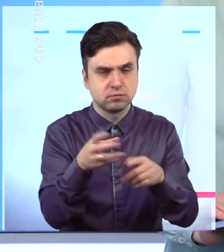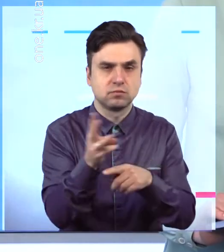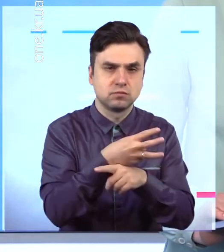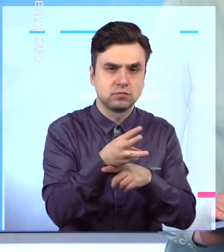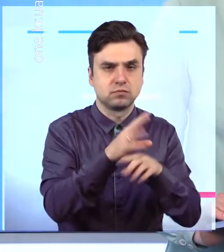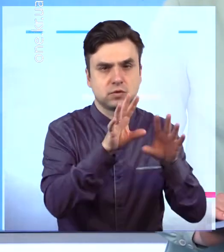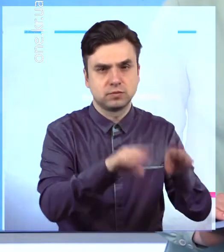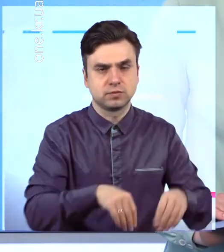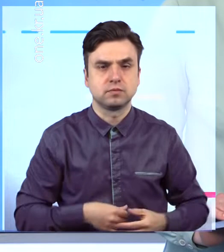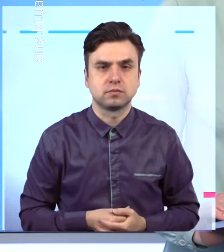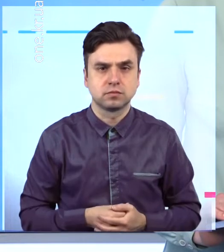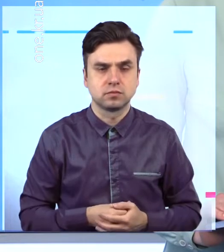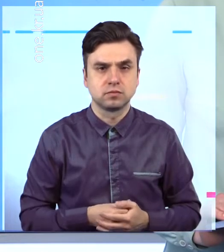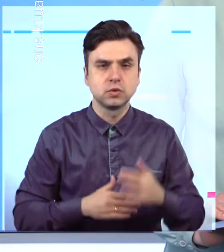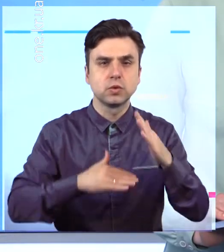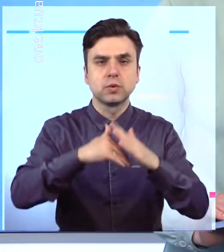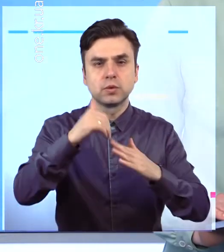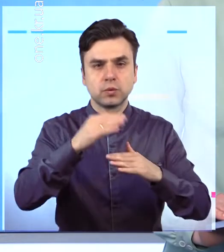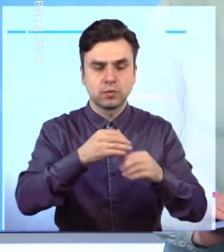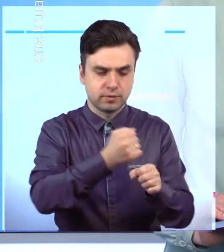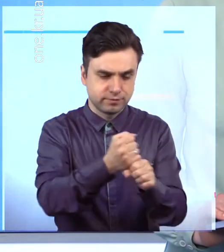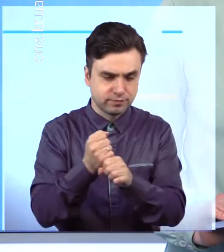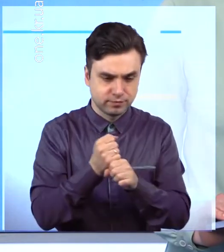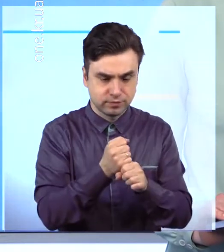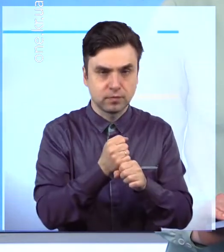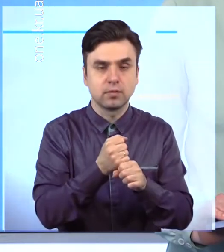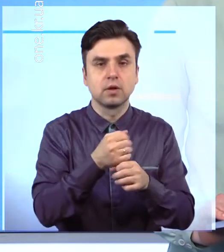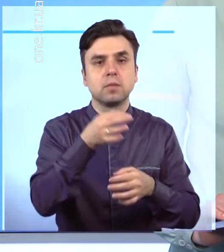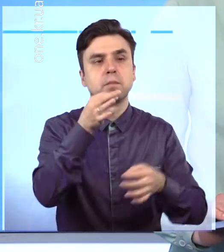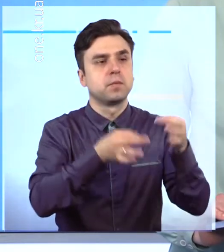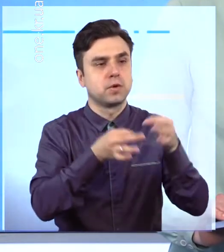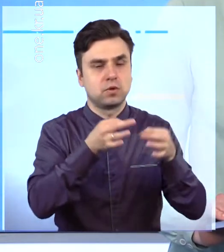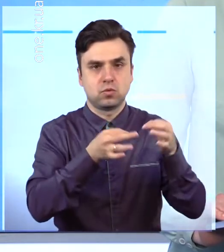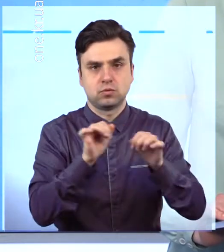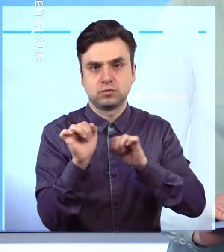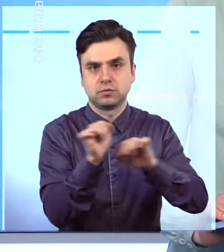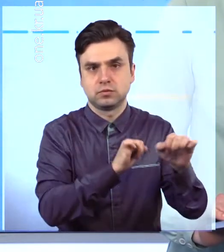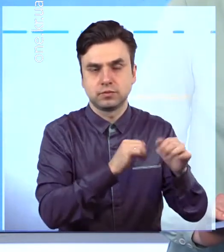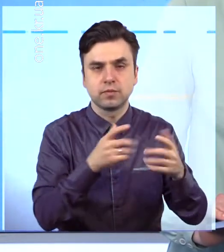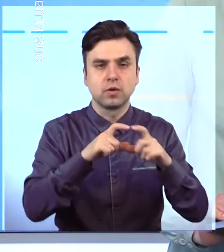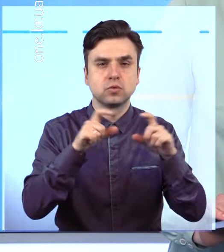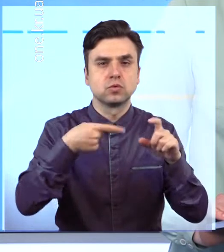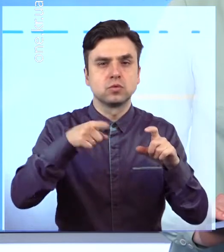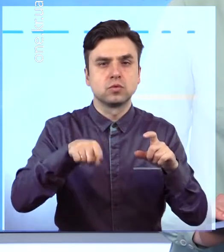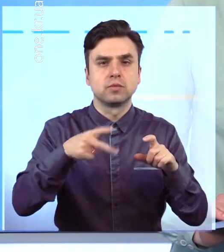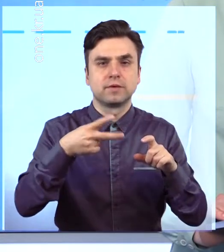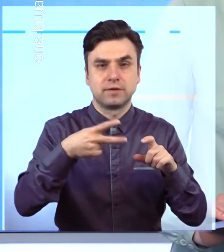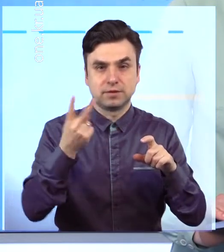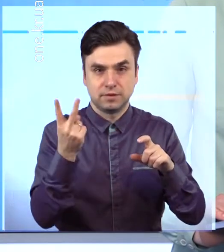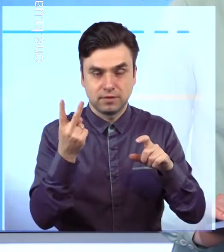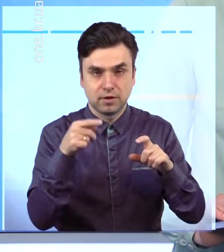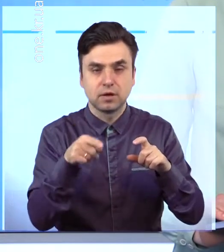Хендмейд із користю для довкілля. 22 квітня учні 122-ї школи роздали у подарунок містянам